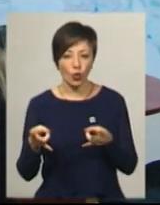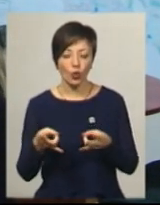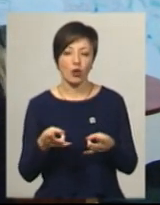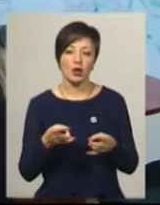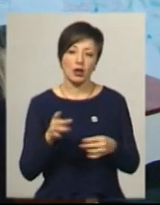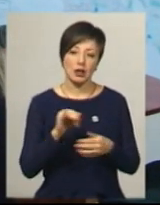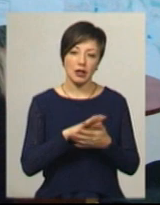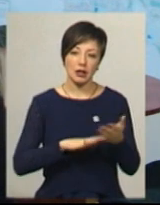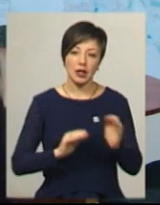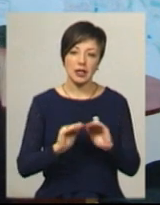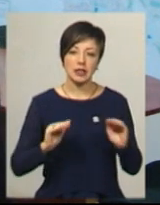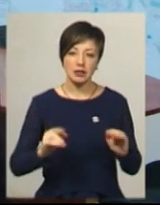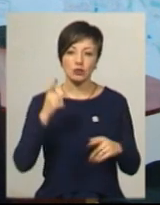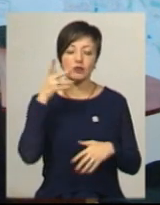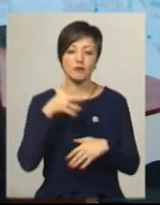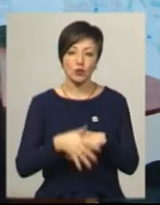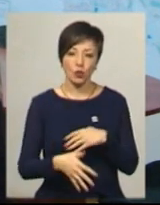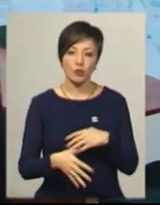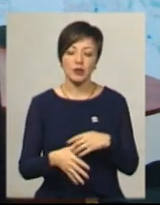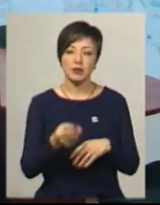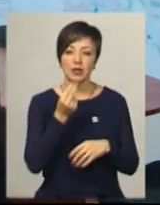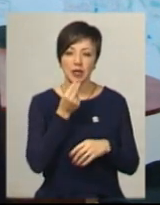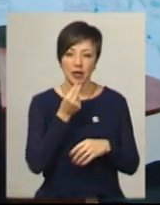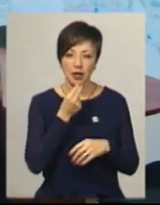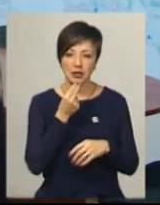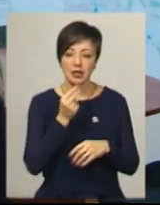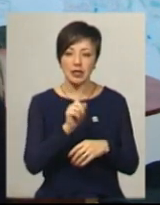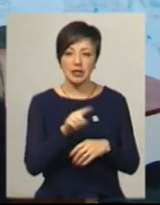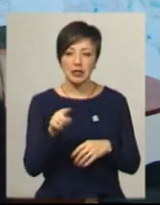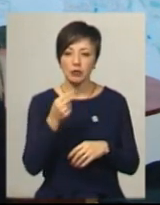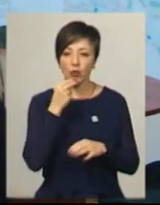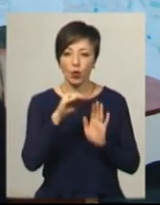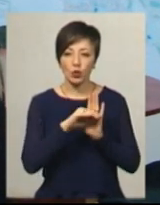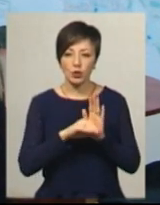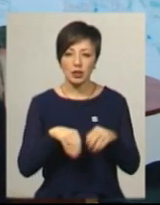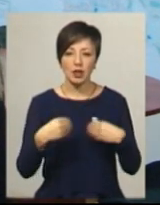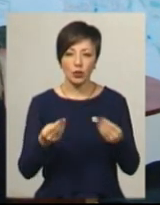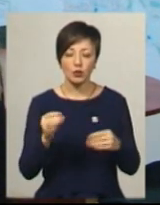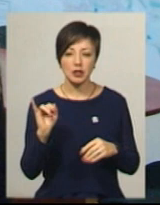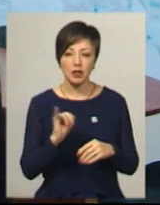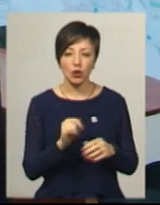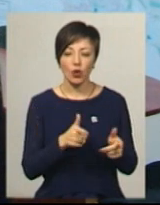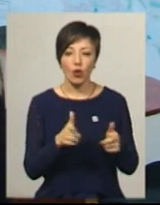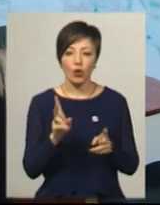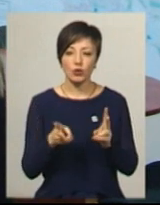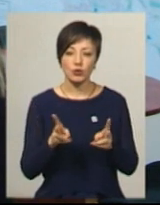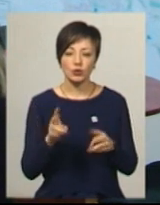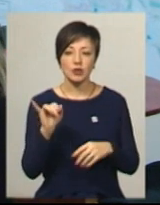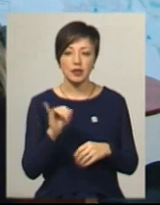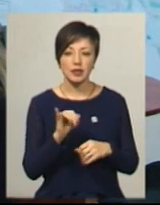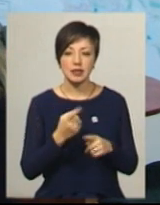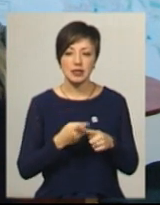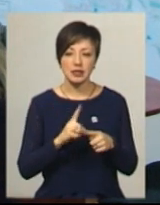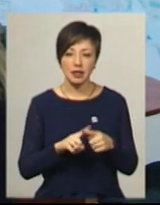Тобто, діти з усвідомленням їдять ті продукти, які їм дають, і готовлять. І